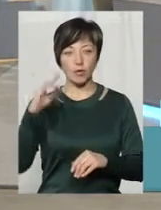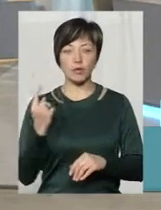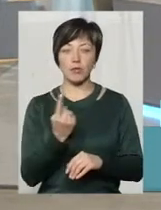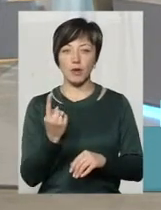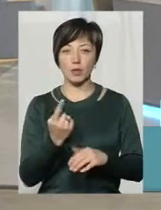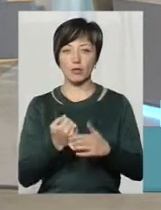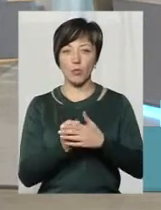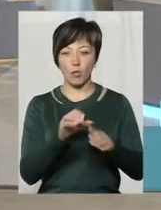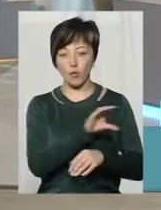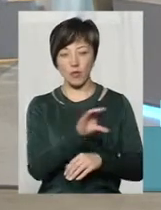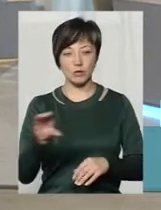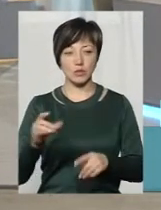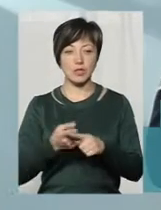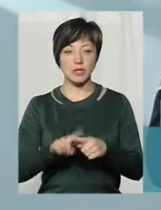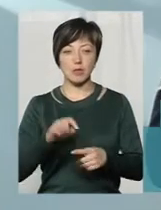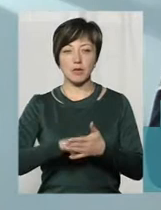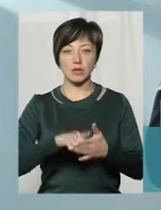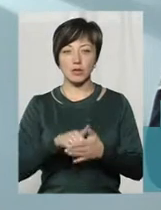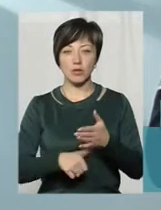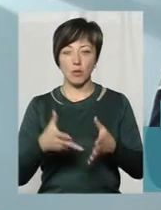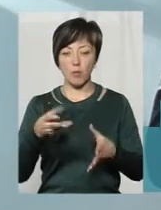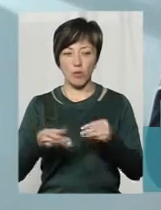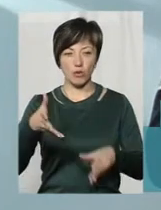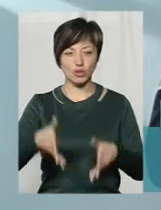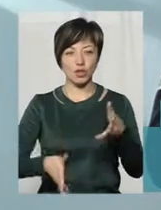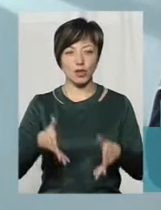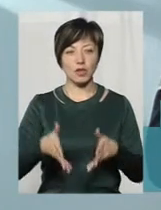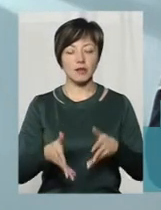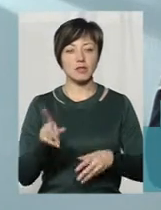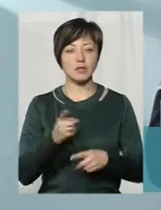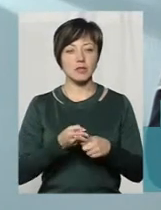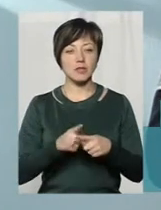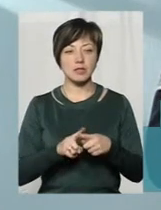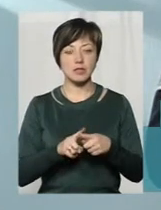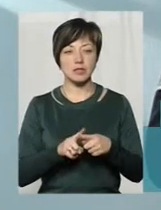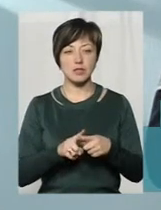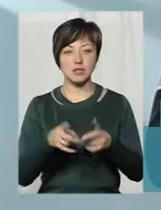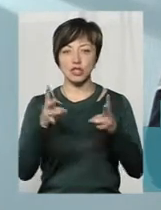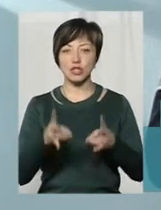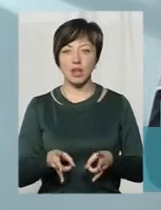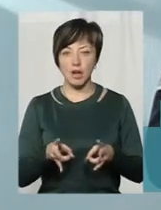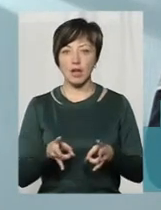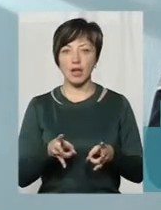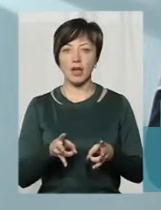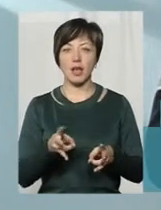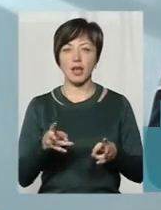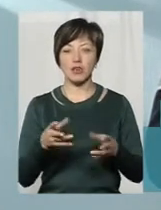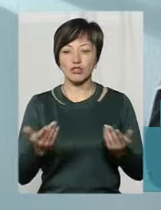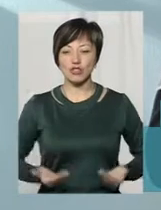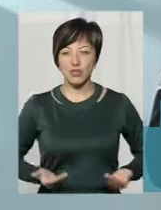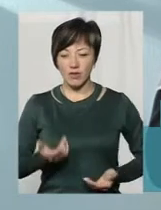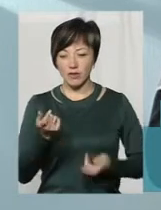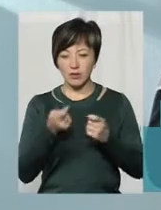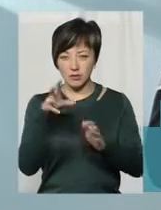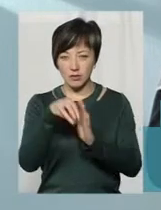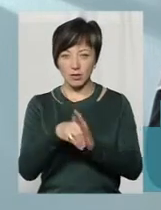порноопласту, і це призводить до мочарів, це призводить до того, що страждає і іхтіофауна, тому